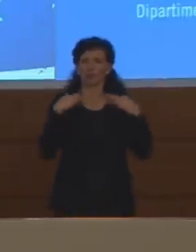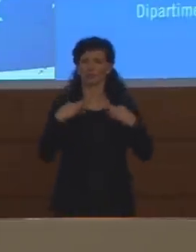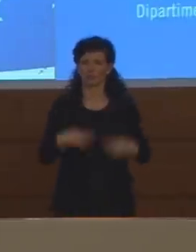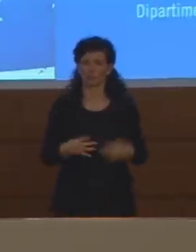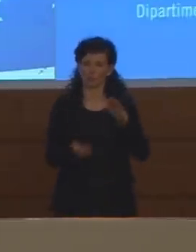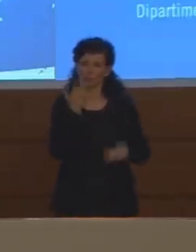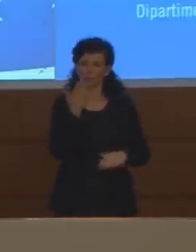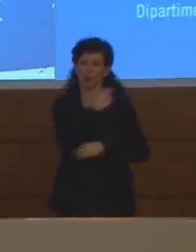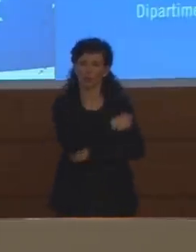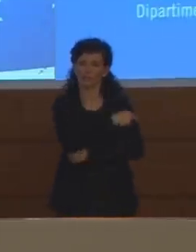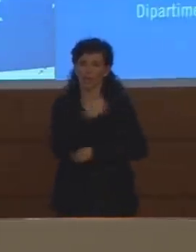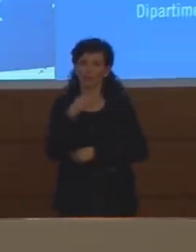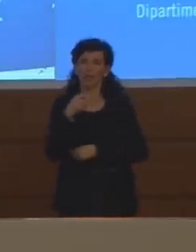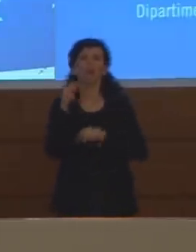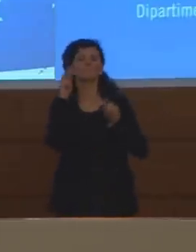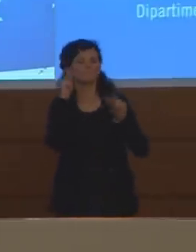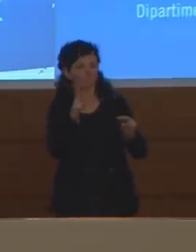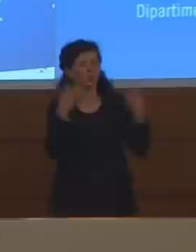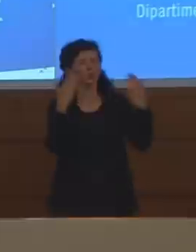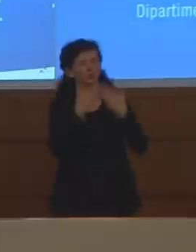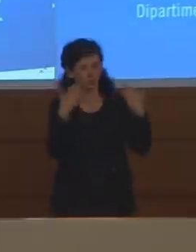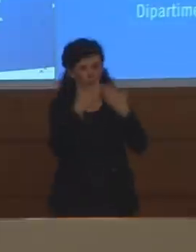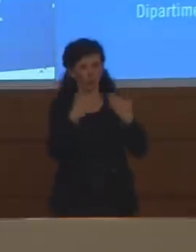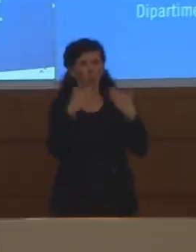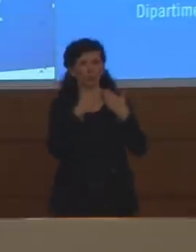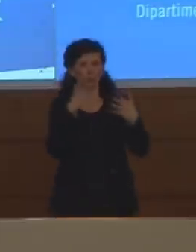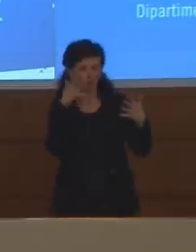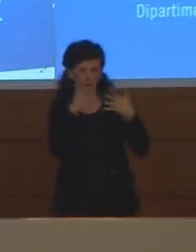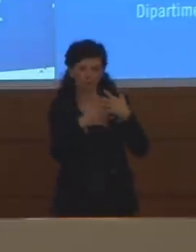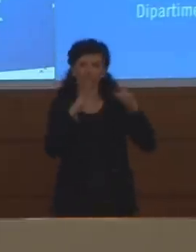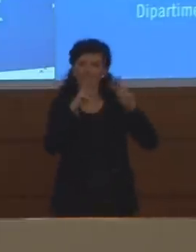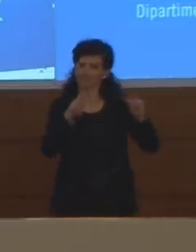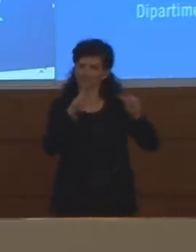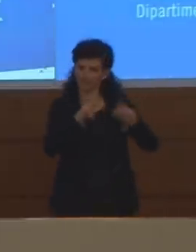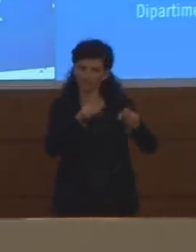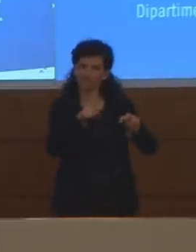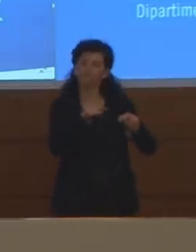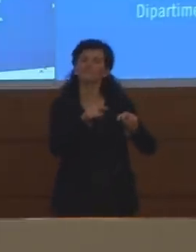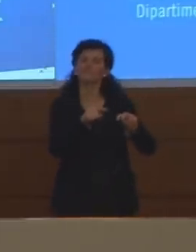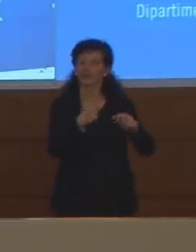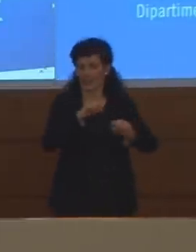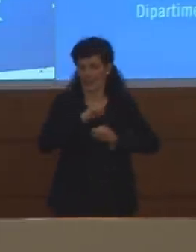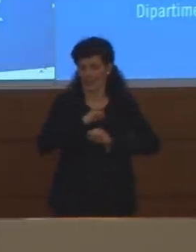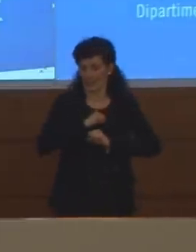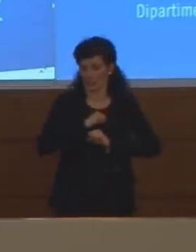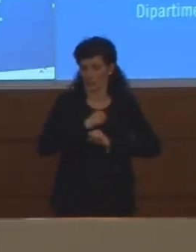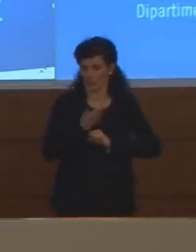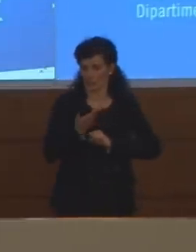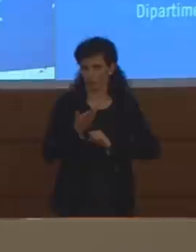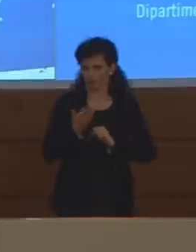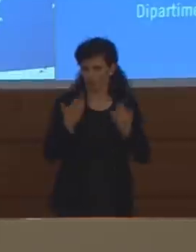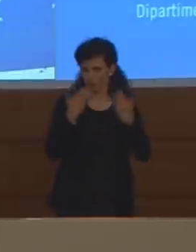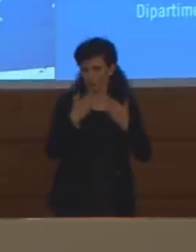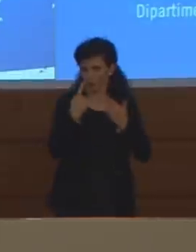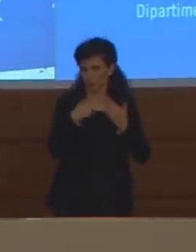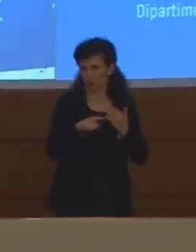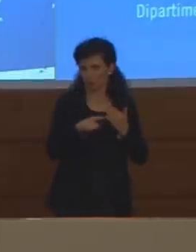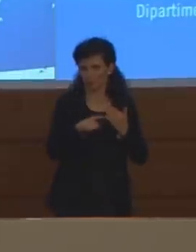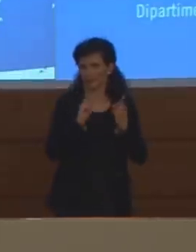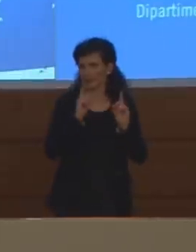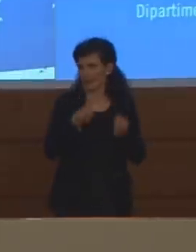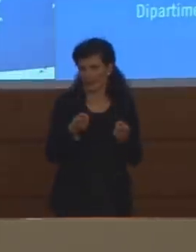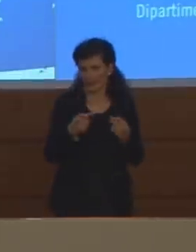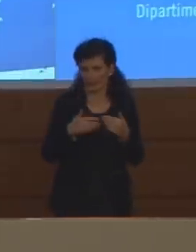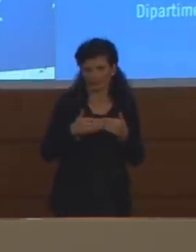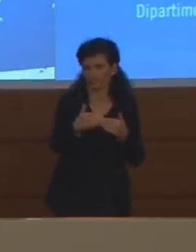Superiore di Sanità che credo che quanto prima sarà completato e in quello studio potranno